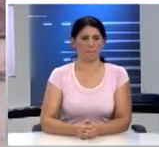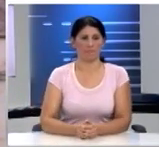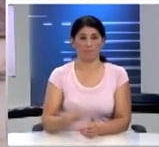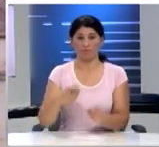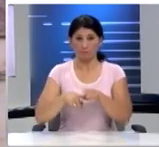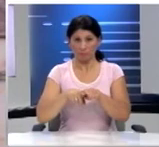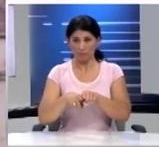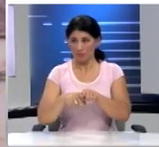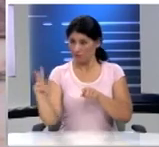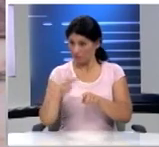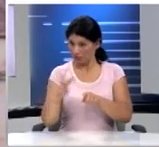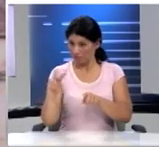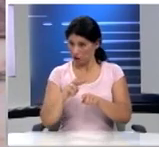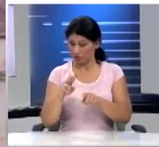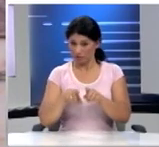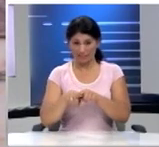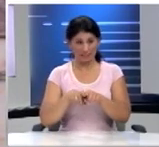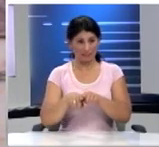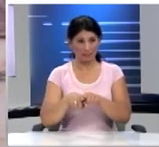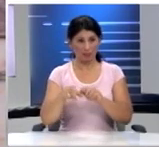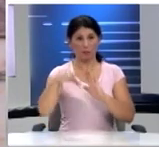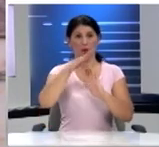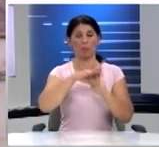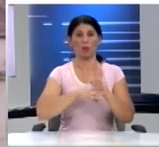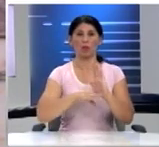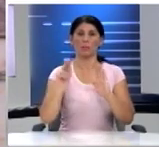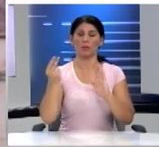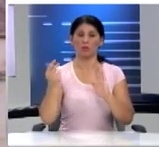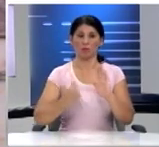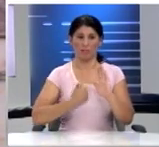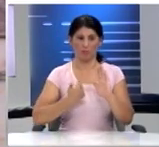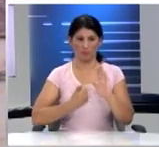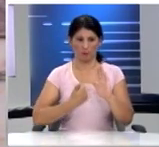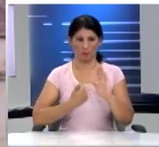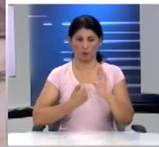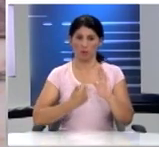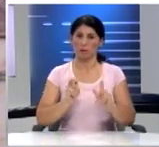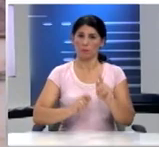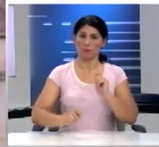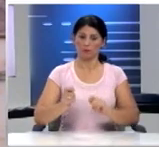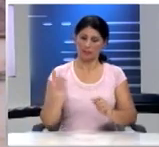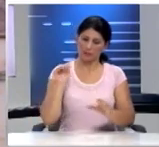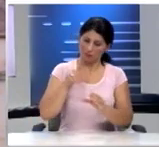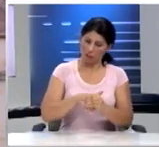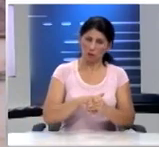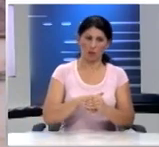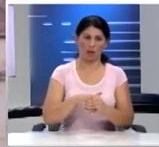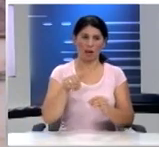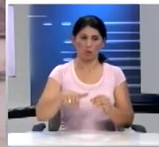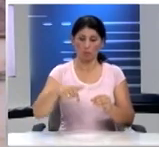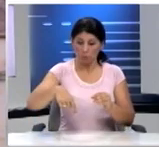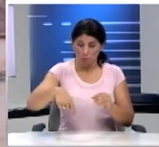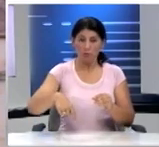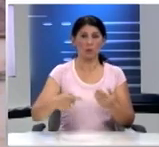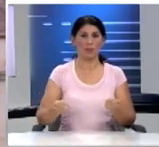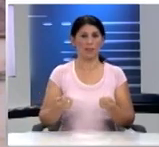σχέση έχει αυτό Με το πρόγραμμα της Βουλής των Εφήβων Που καλλιεργεί τη συμμετοχή Αυτό που τώρα